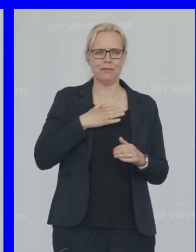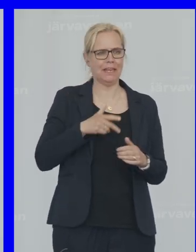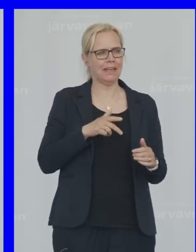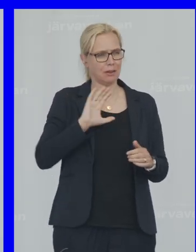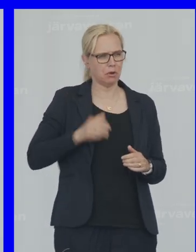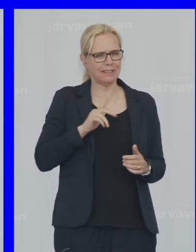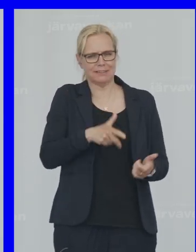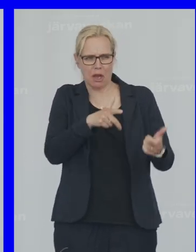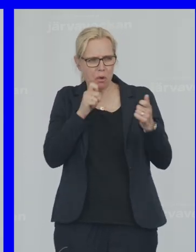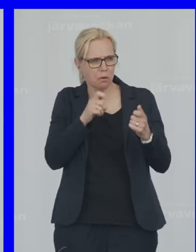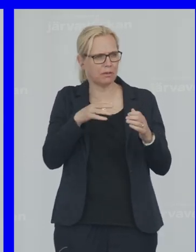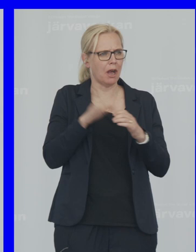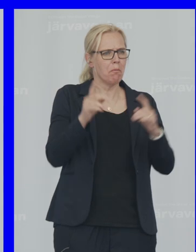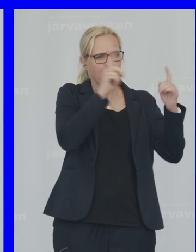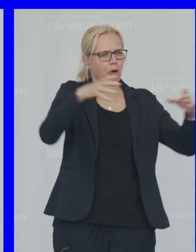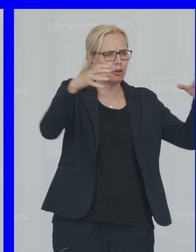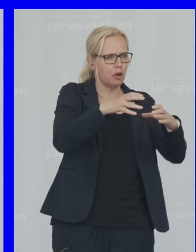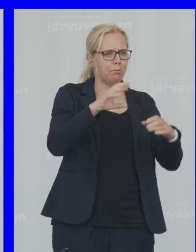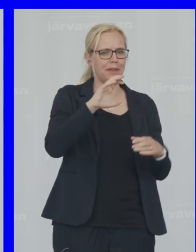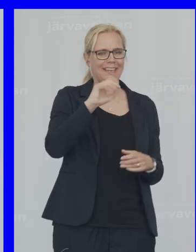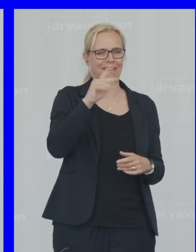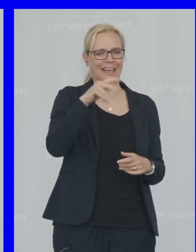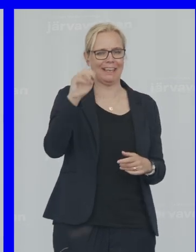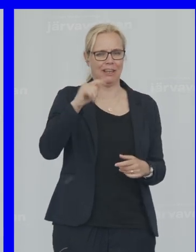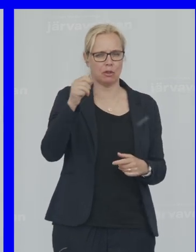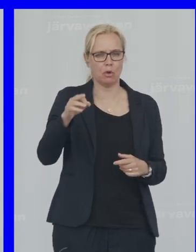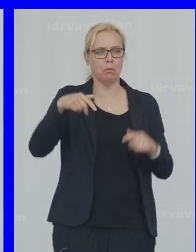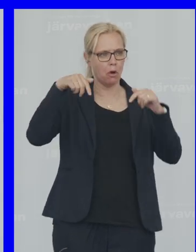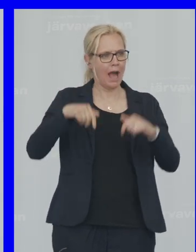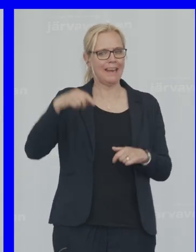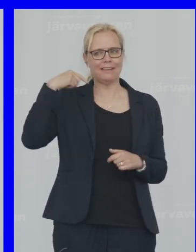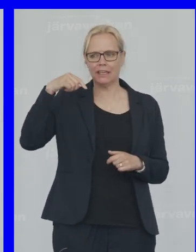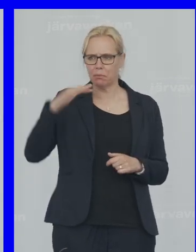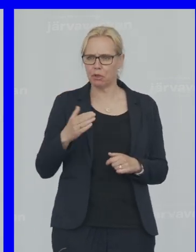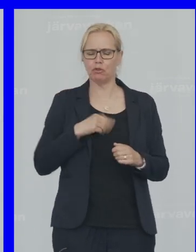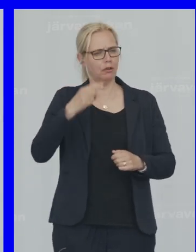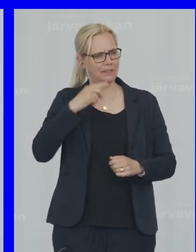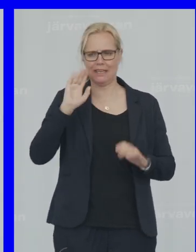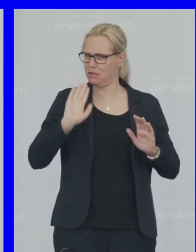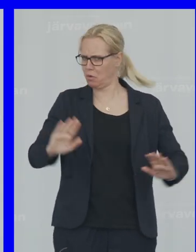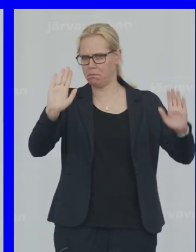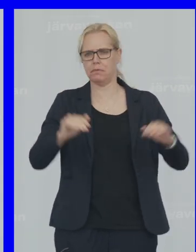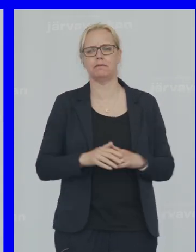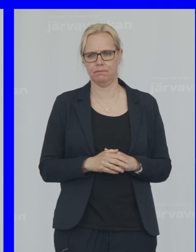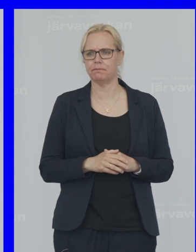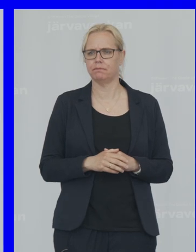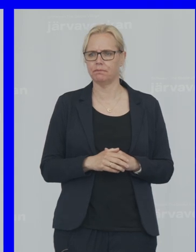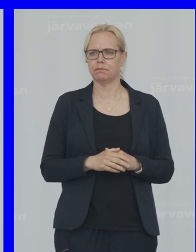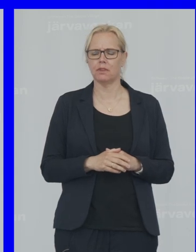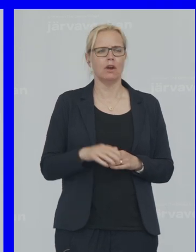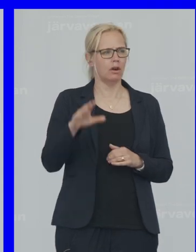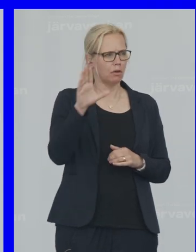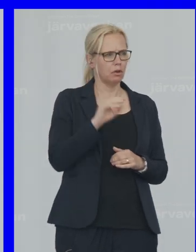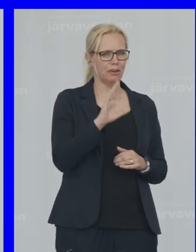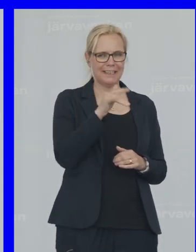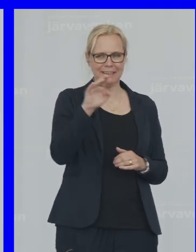skarpt In i folkmassor I Skäggetorp Och i Rinkeby Då Säger vi Stopp Och när